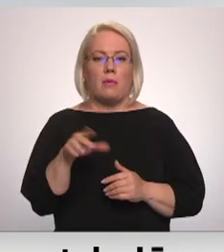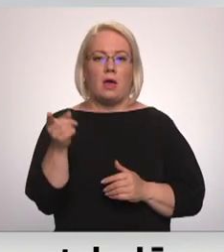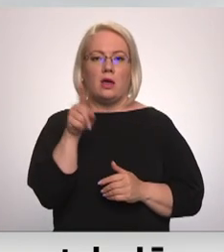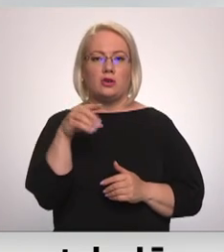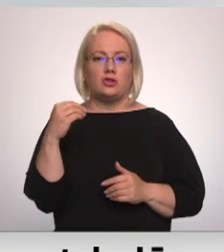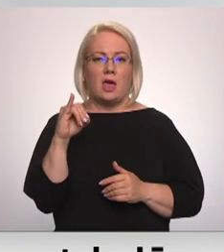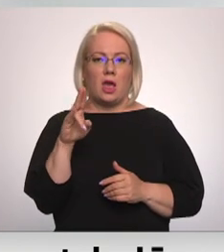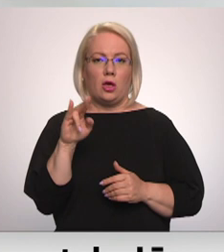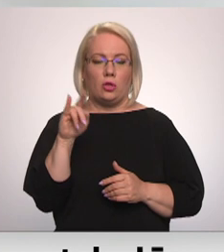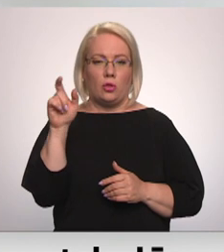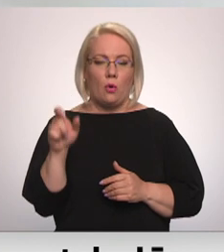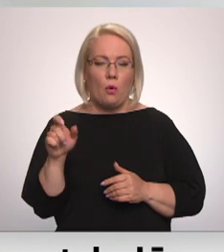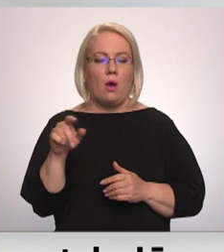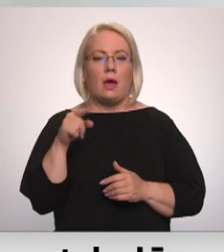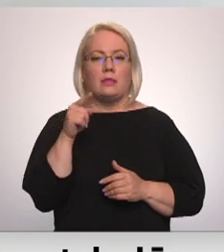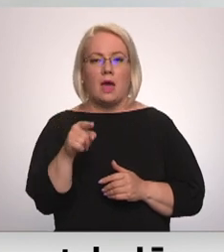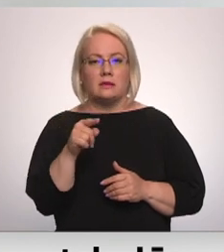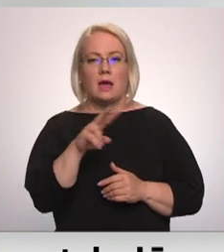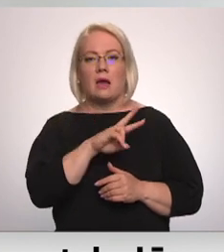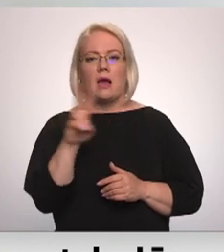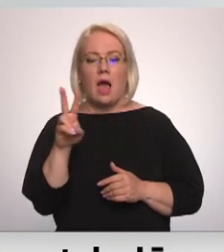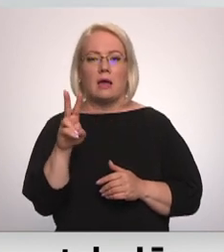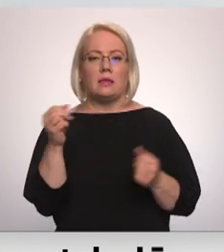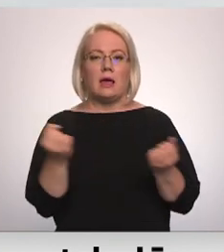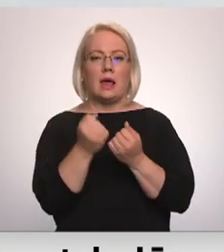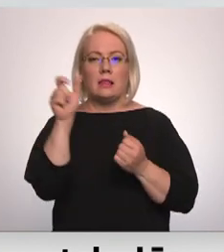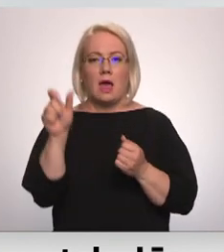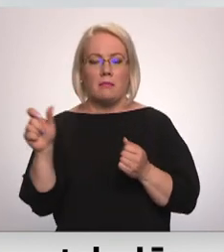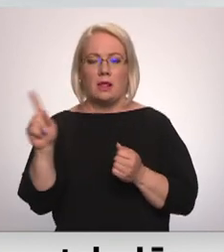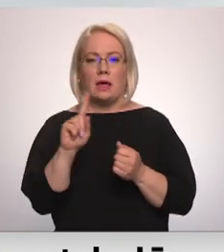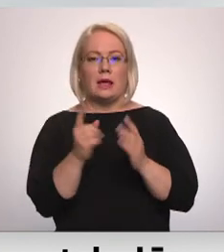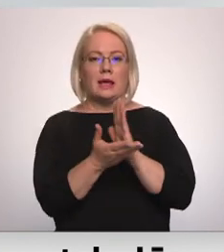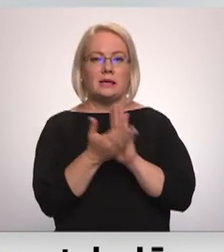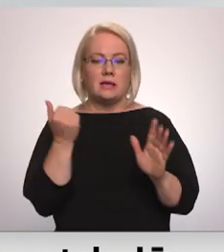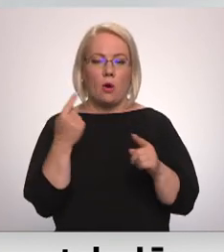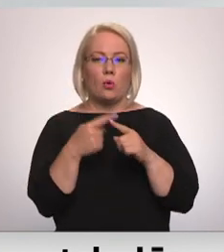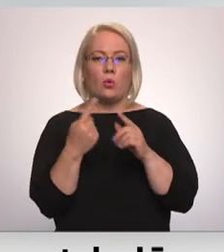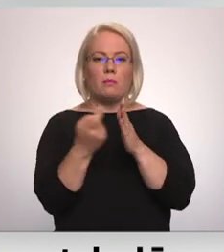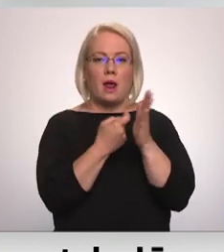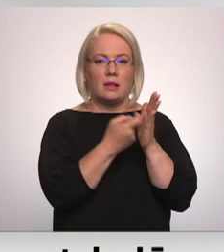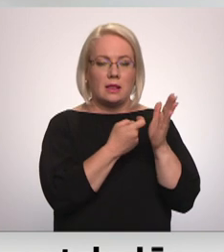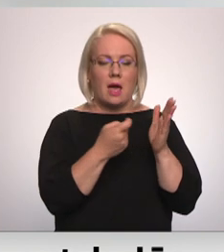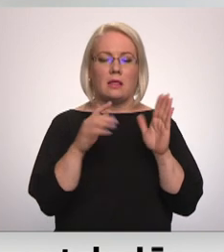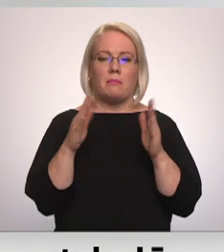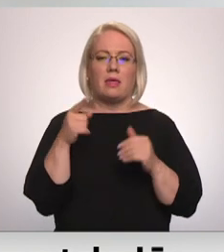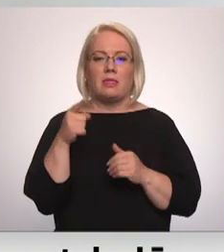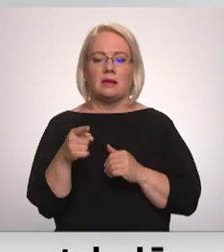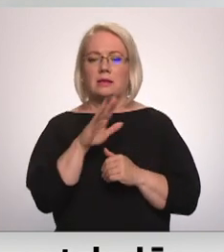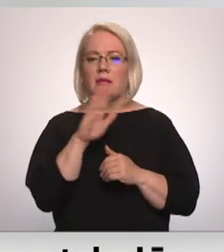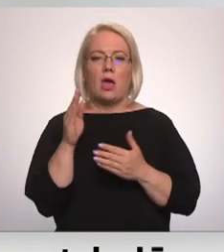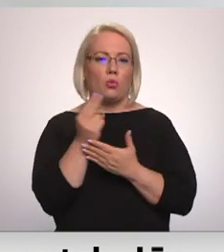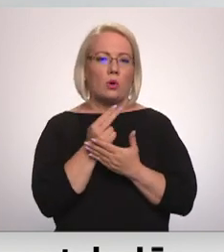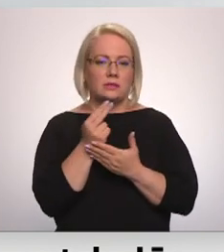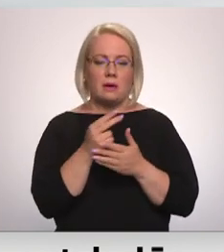Ziniet, tas, ka kādi darbinieki ir izsaugti un pratināti, bet es saku, nenozīmē, kā